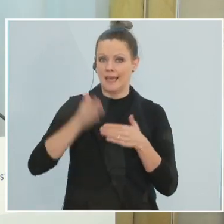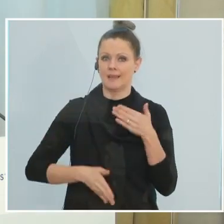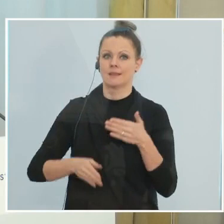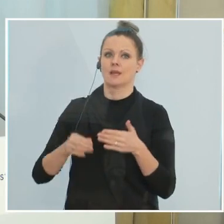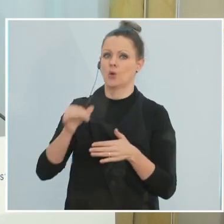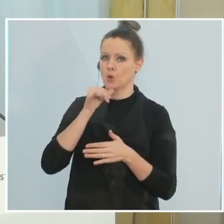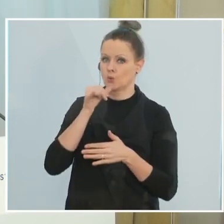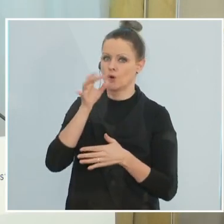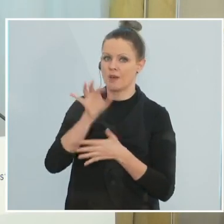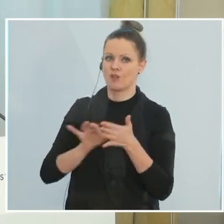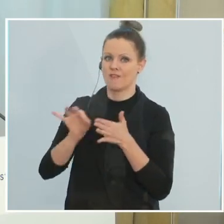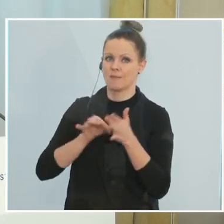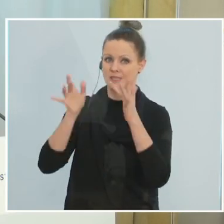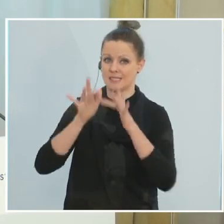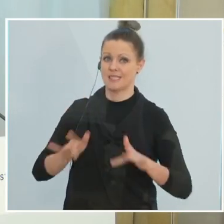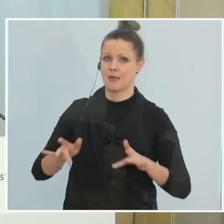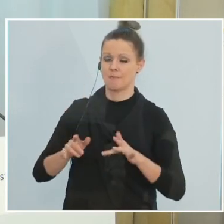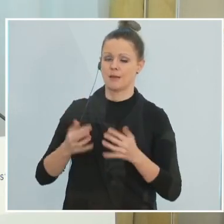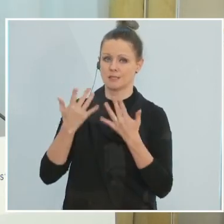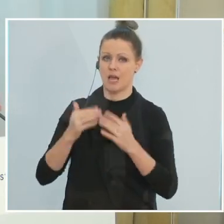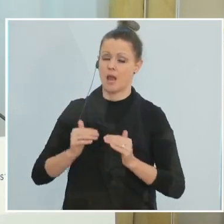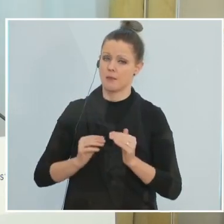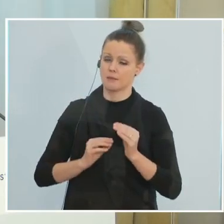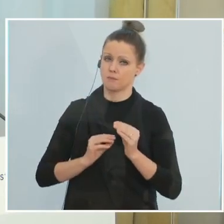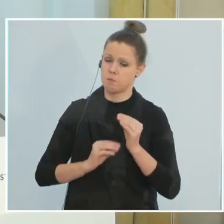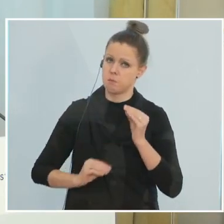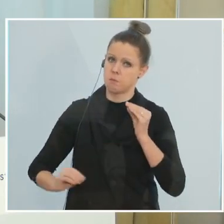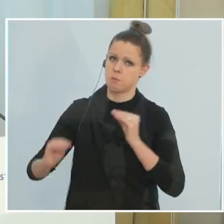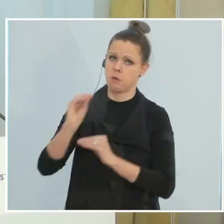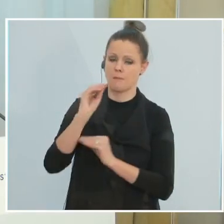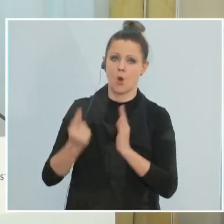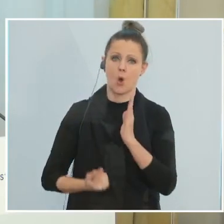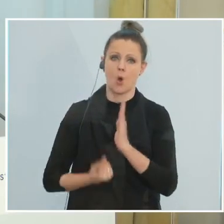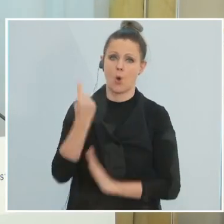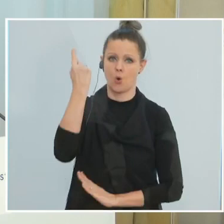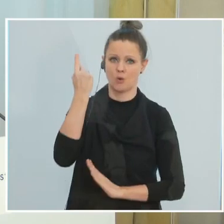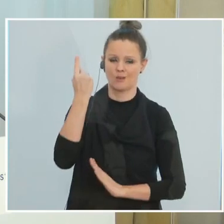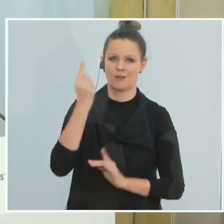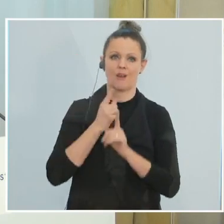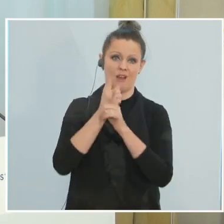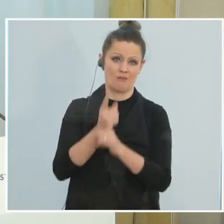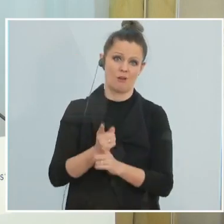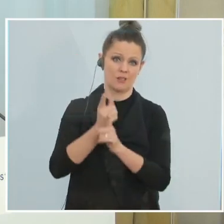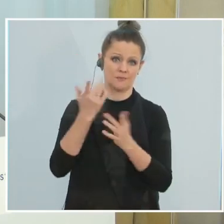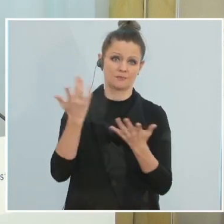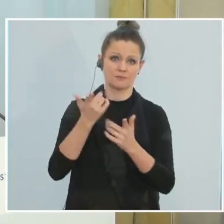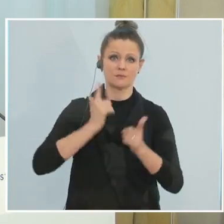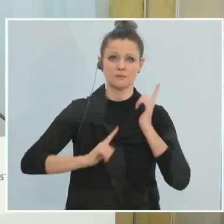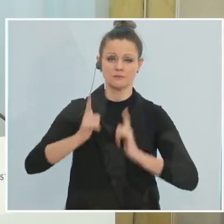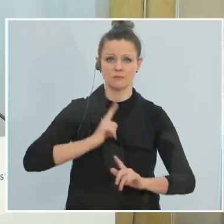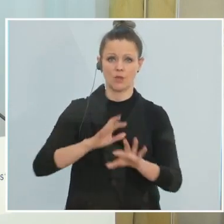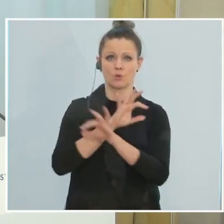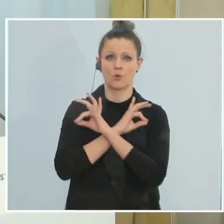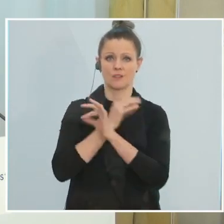November, Dezember die Zahlen sehr hoch gewesen. Und das hat immer dann als Folge, dass leider auch die Todeszahlen